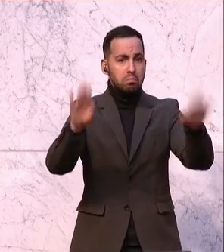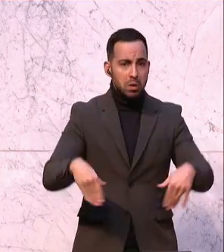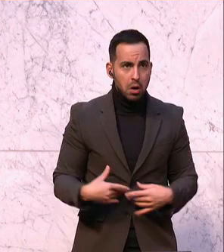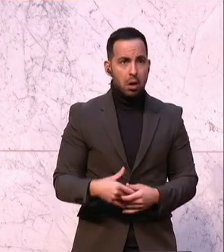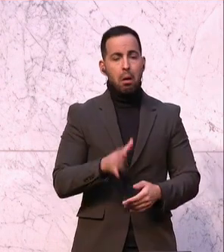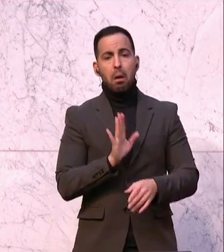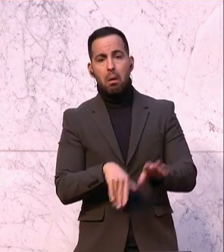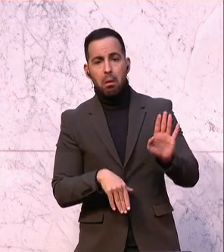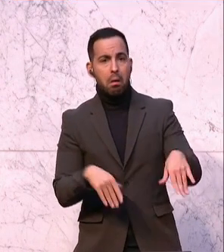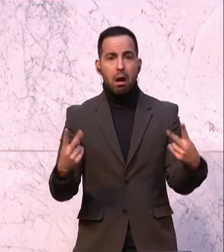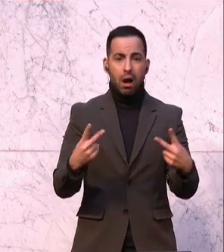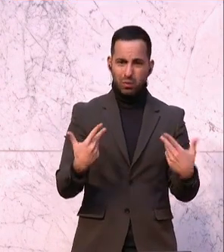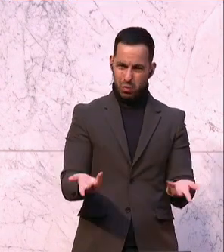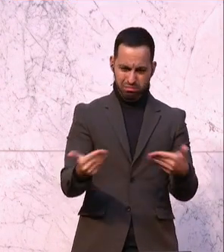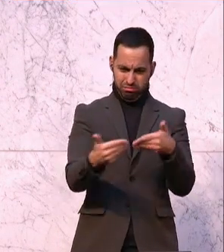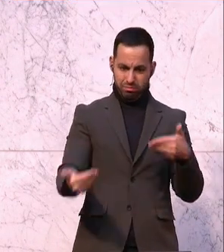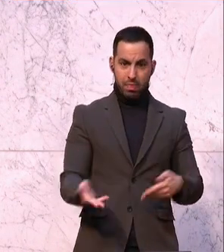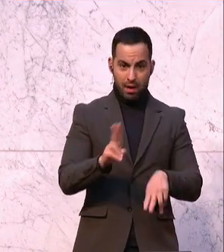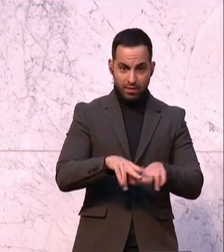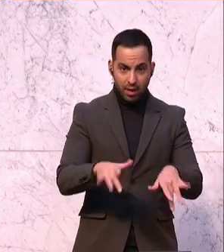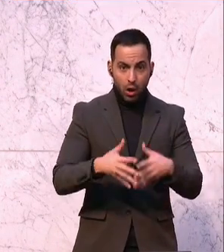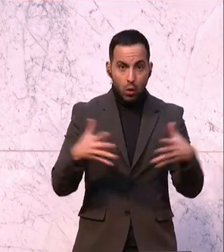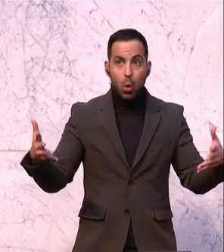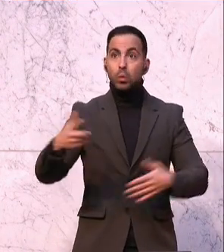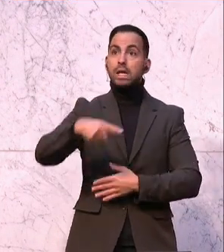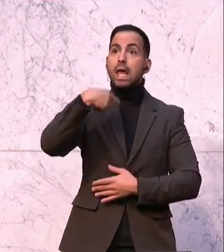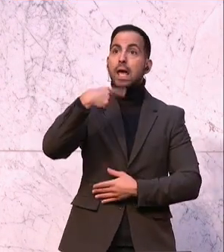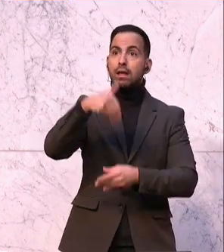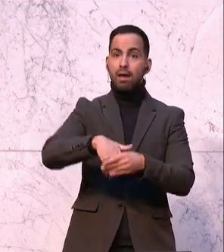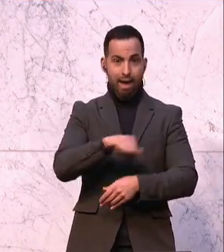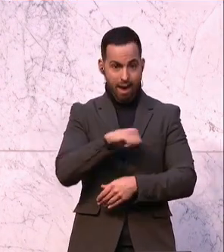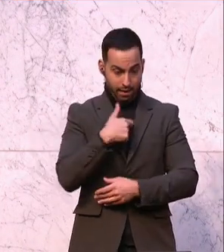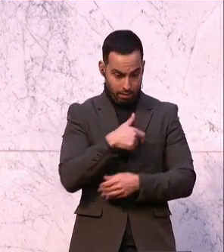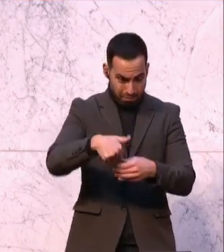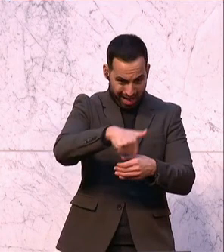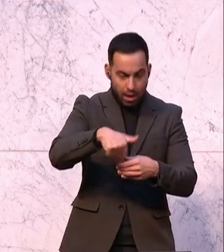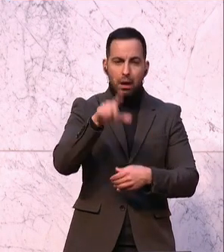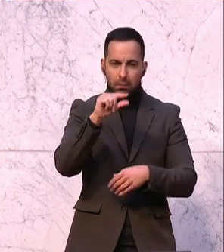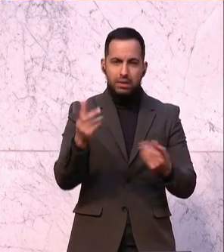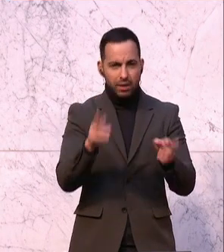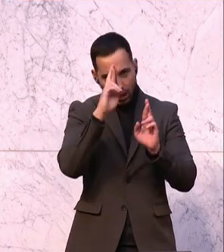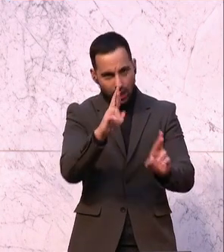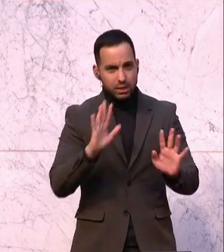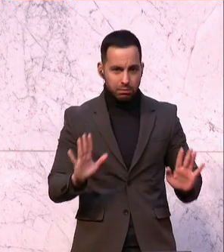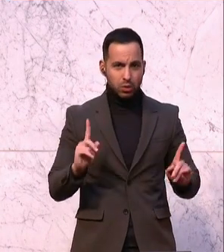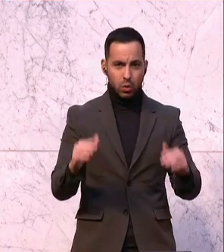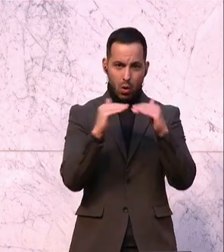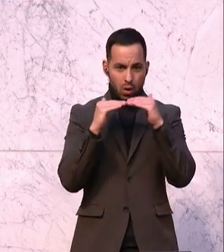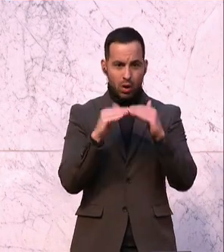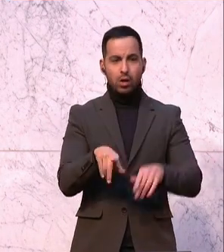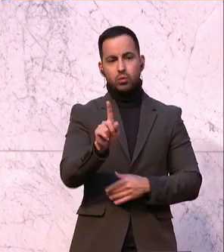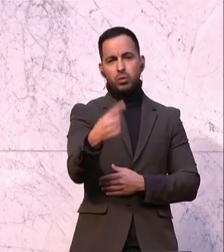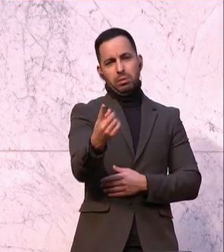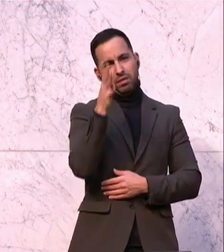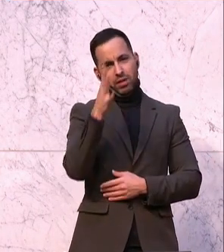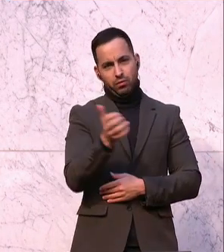Mitgliedler? Das geht so in der Frage nicht. Wenn man da auch große Reden schwingt, wäre es gut, in den eigenen Parteien ein bisschen an Respekt kriegen und du wirst ja wohl in der Lage